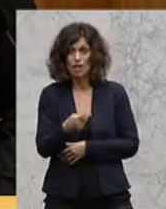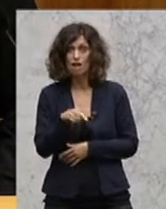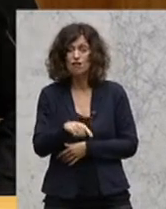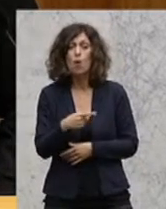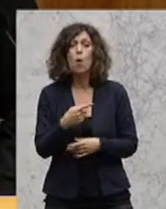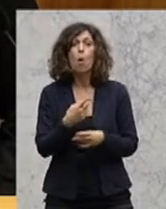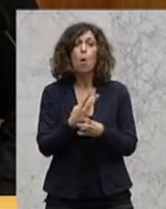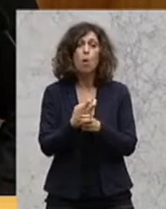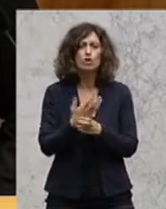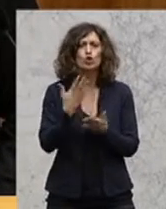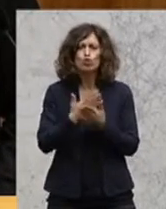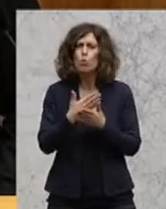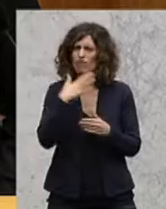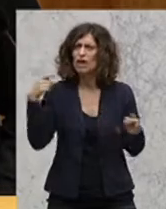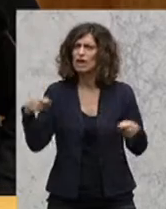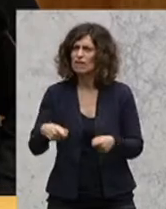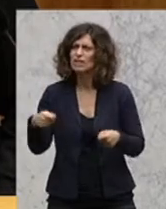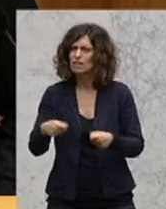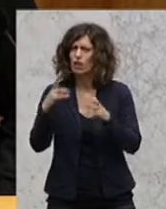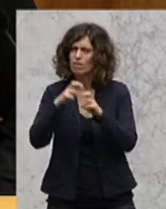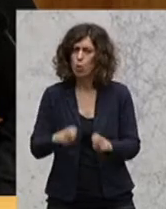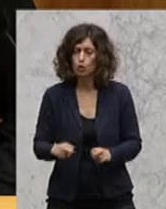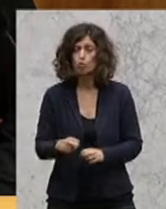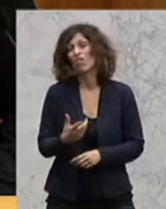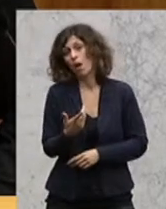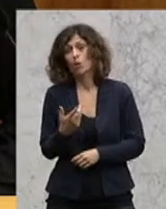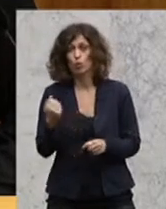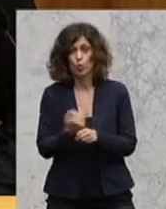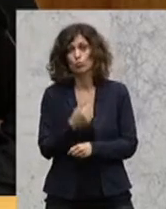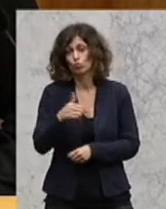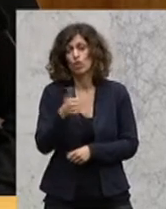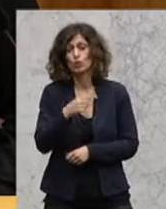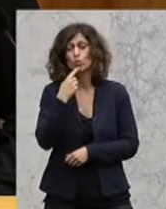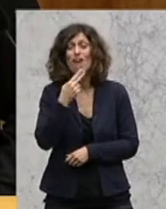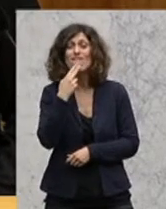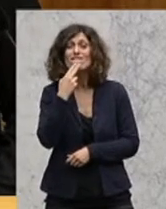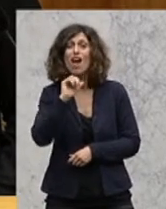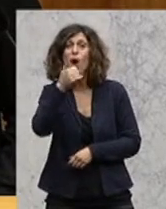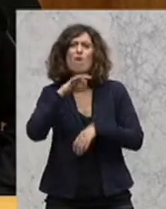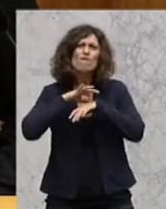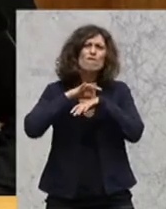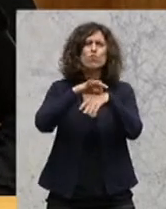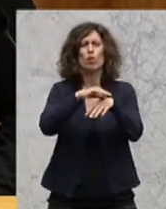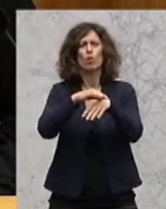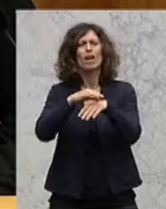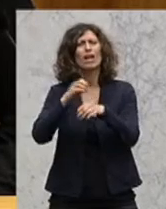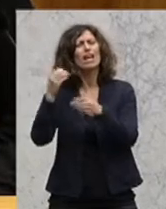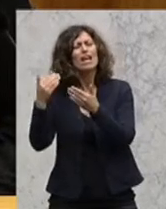sehr wohl in Forschung investiert, sei angemerkt, dass die Innovation Leader wie Schweden,